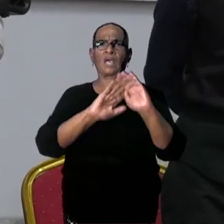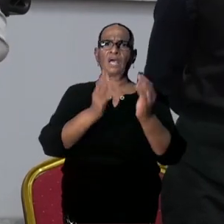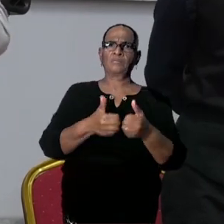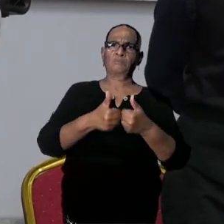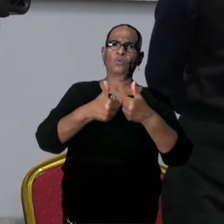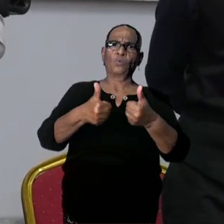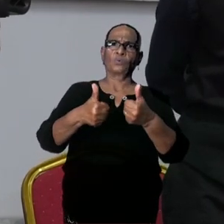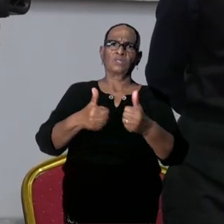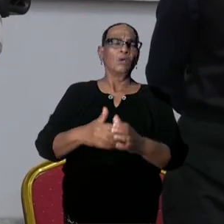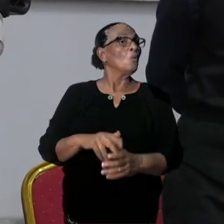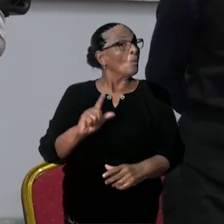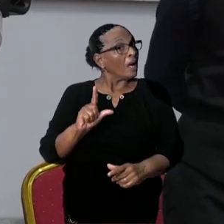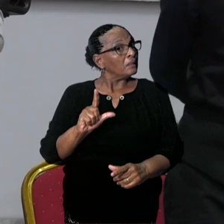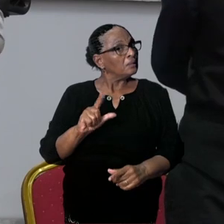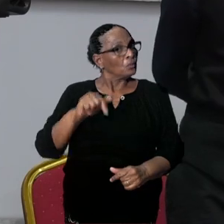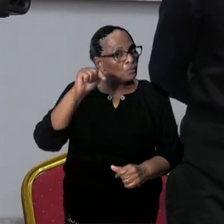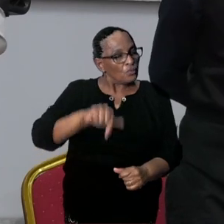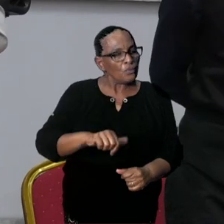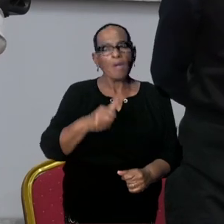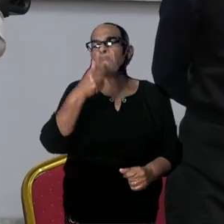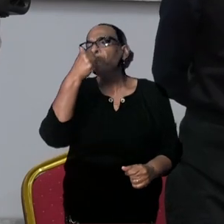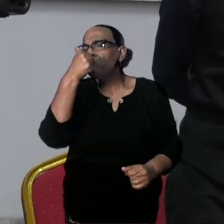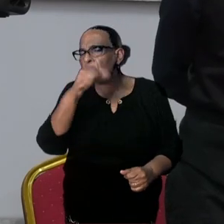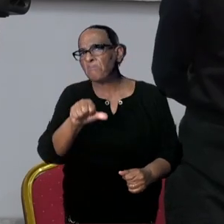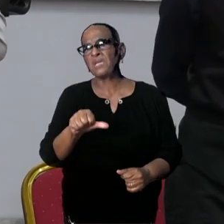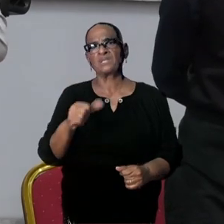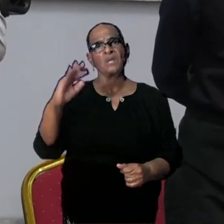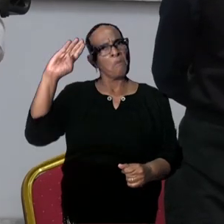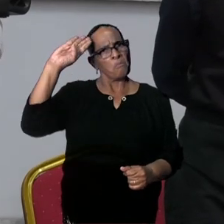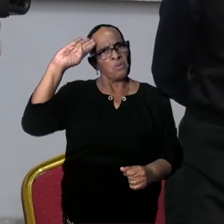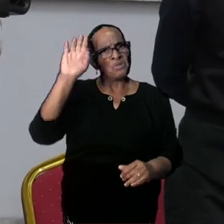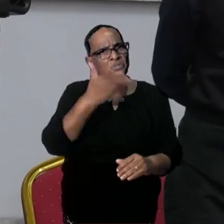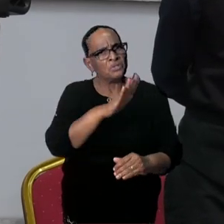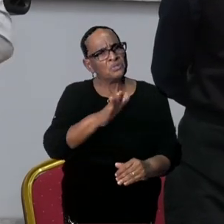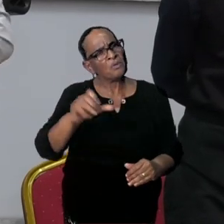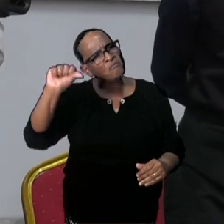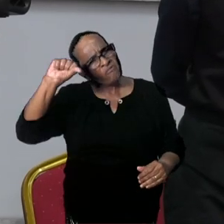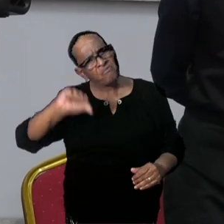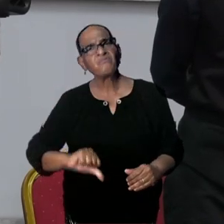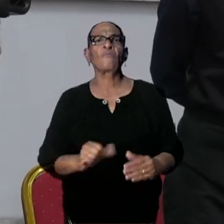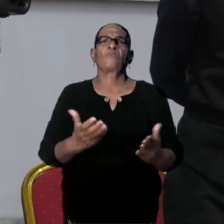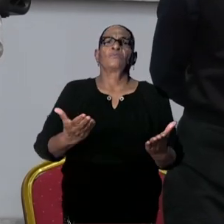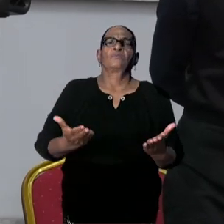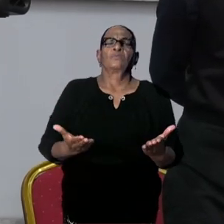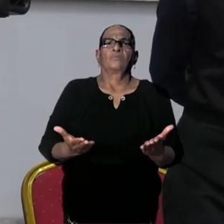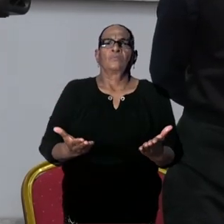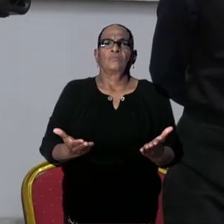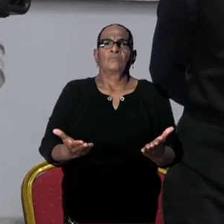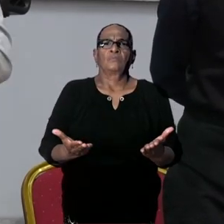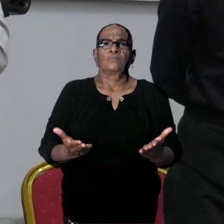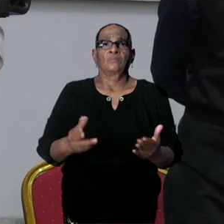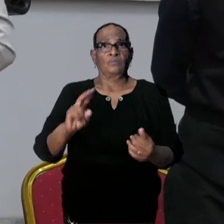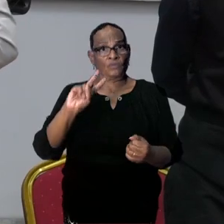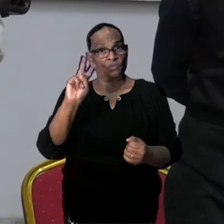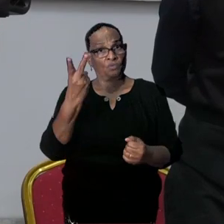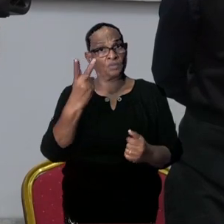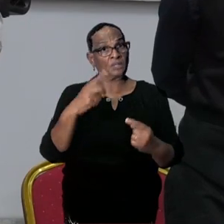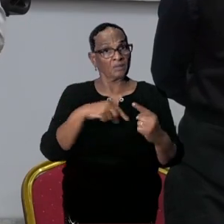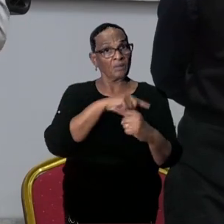gade te houden. Want het gaat mis. We moeten die mensen kunnen toetsen op rechtsstaatelijkheid bij het optreden. Komt er een tweede ronde?